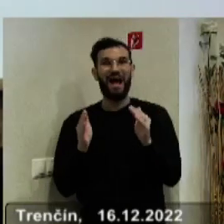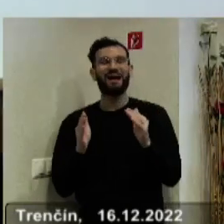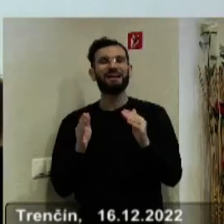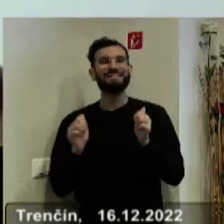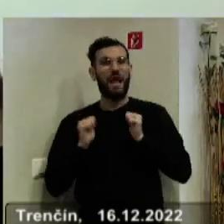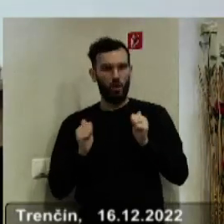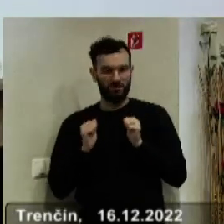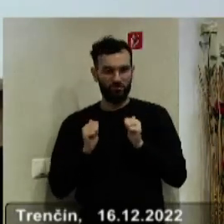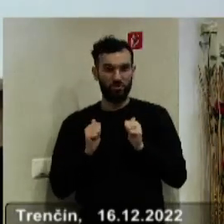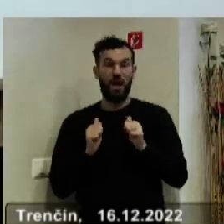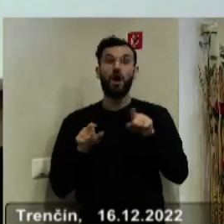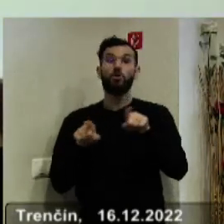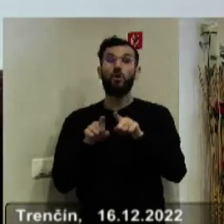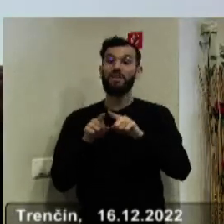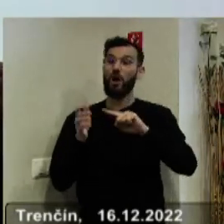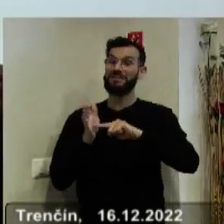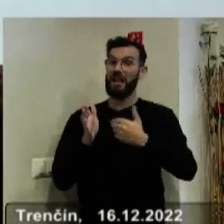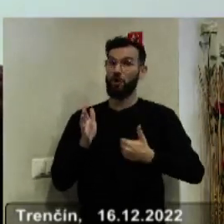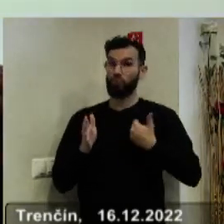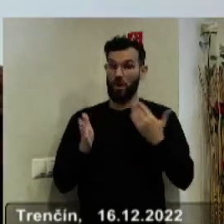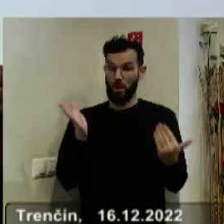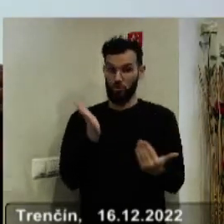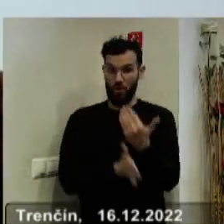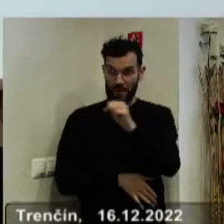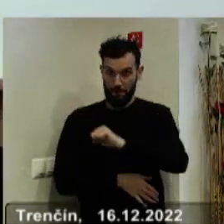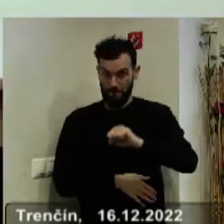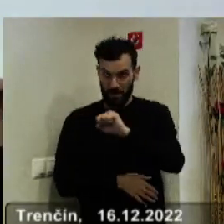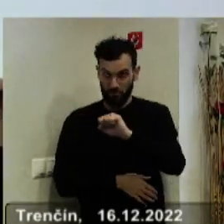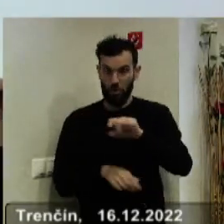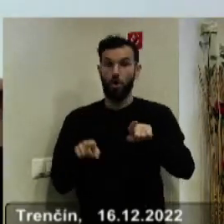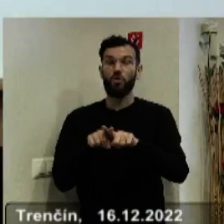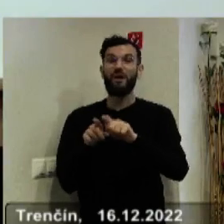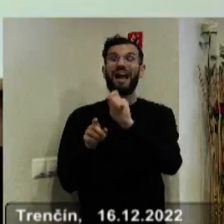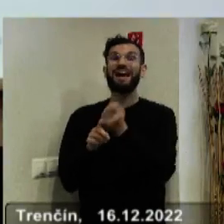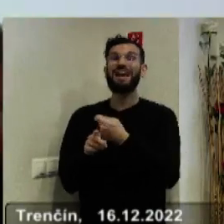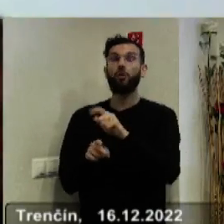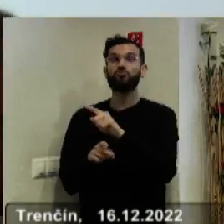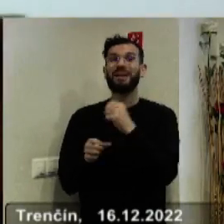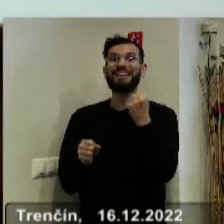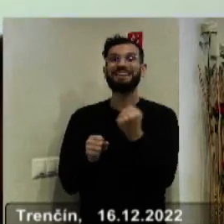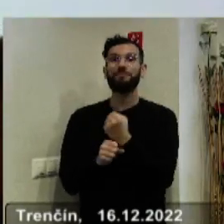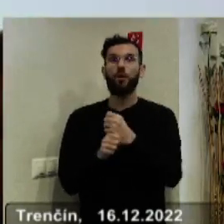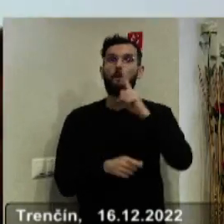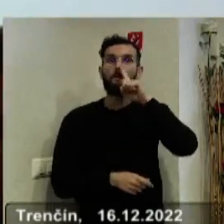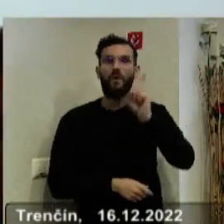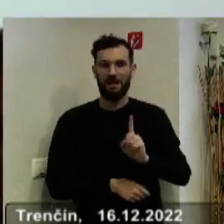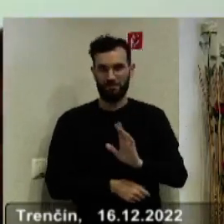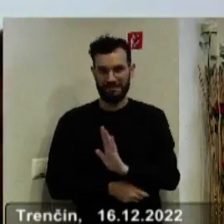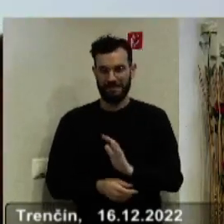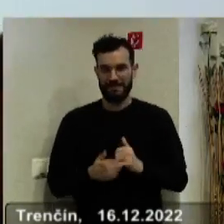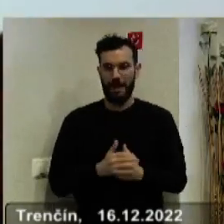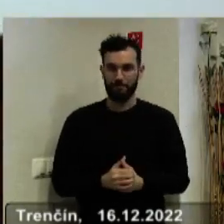priemyslovnej škole v Novom meste a pokračujeme na rekonštrukcii veľké telecvične v Gymnáziach v Považskej Vysprici.